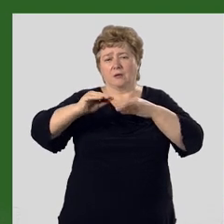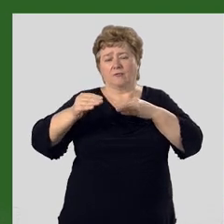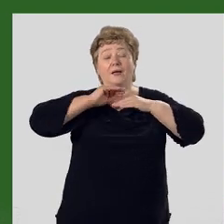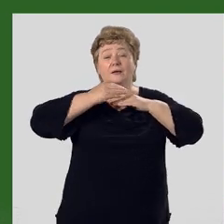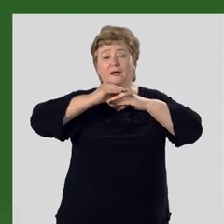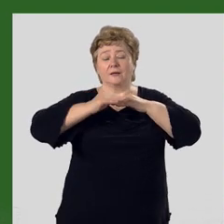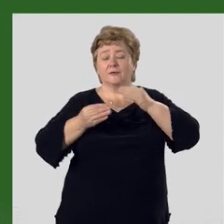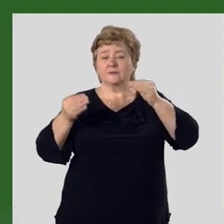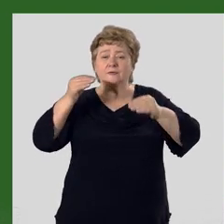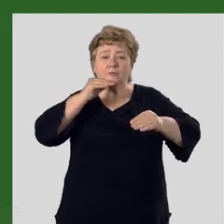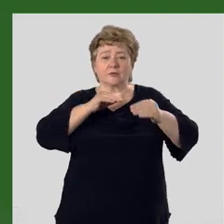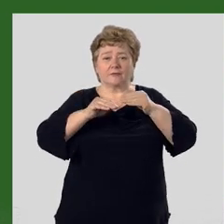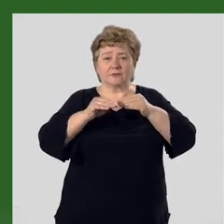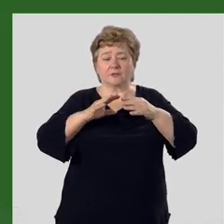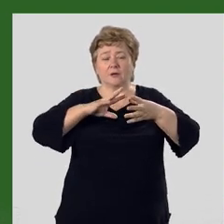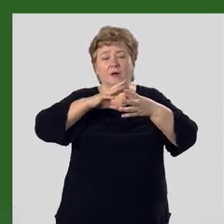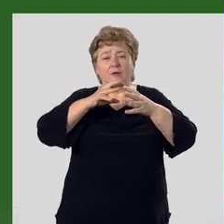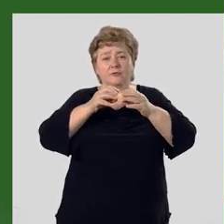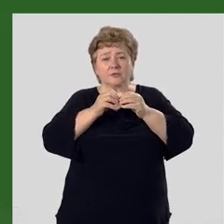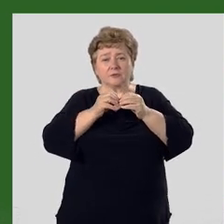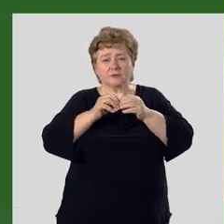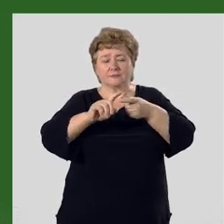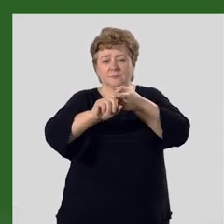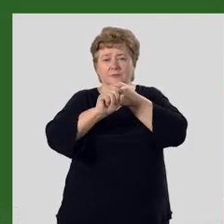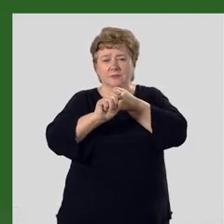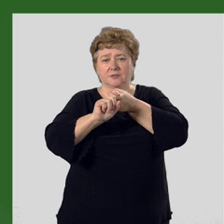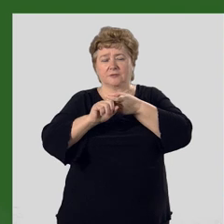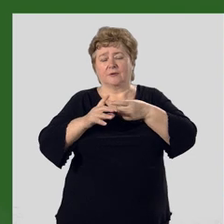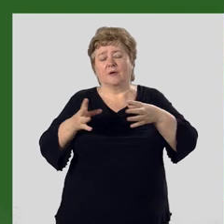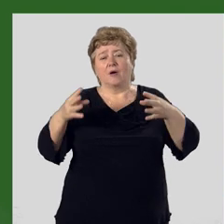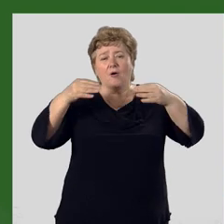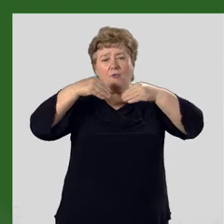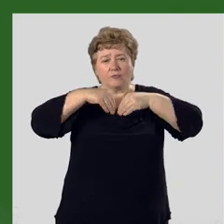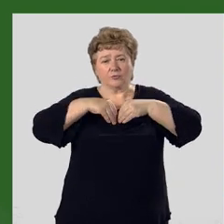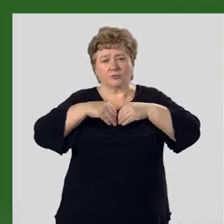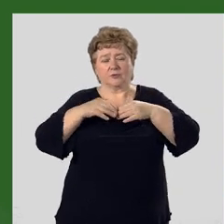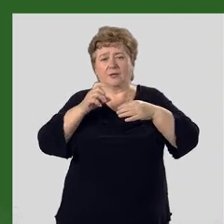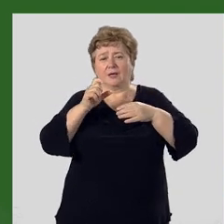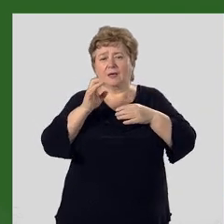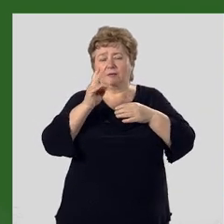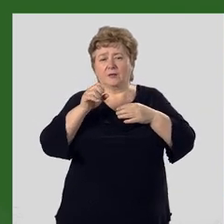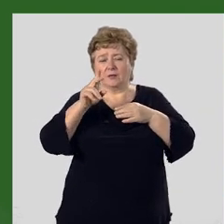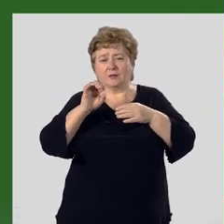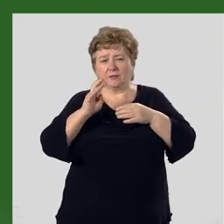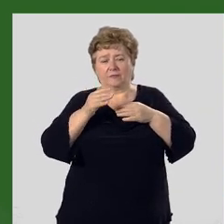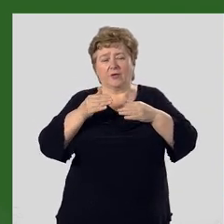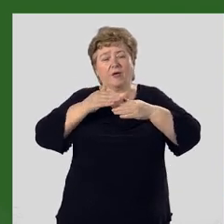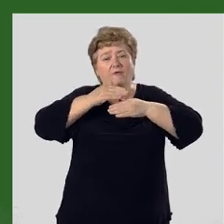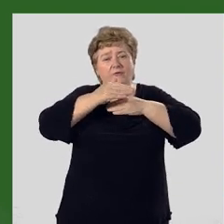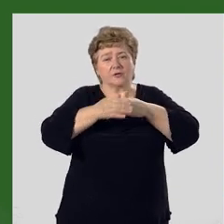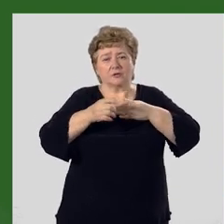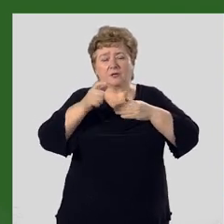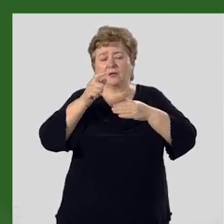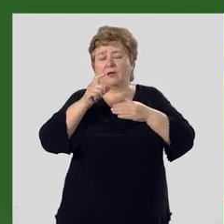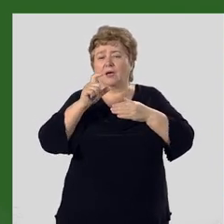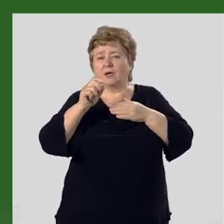Рельеф сформировался в результате взаимодействия внутренних эндогенных и внешних